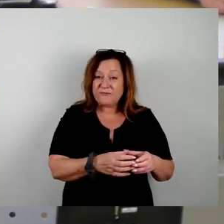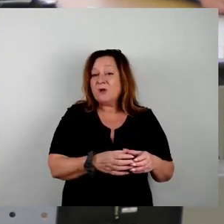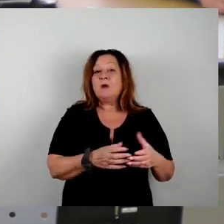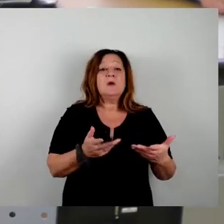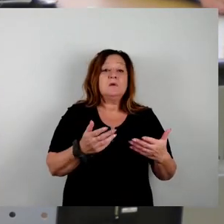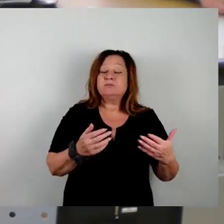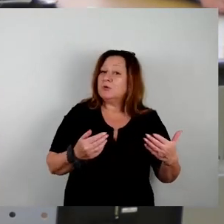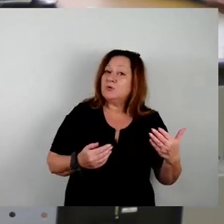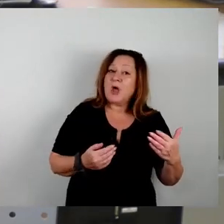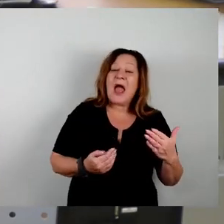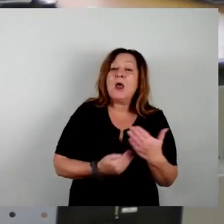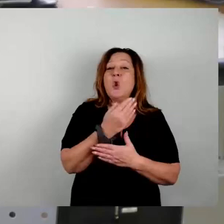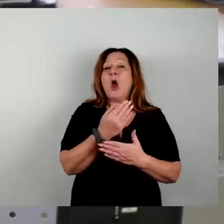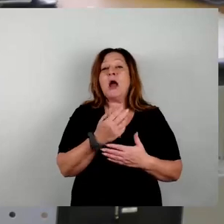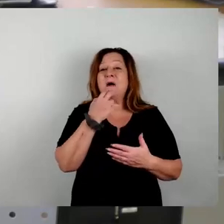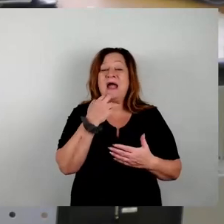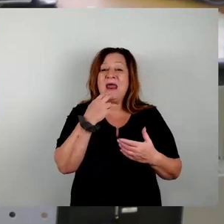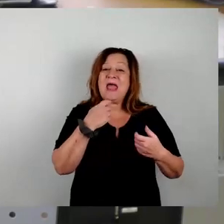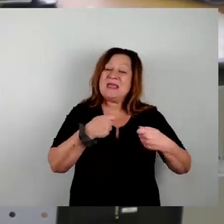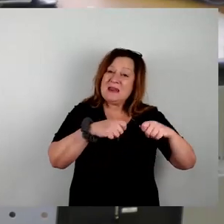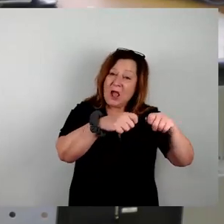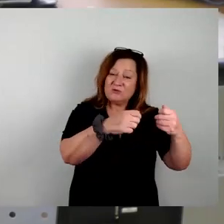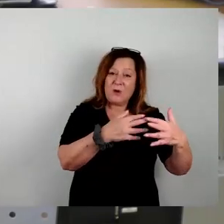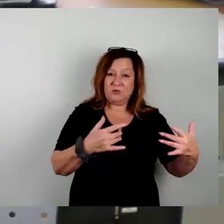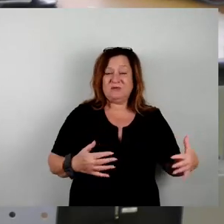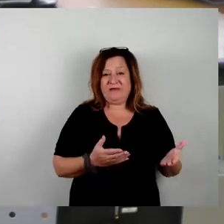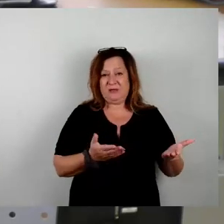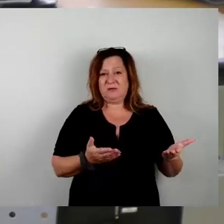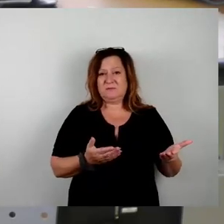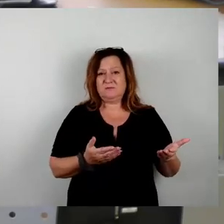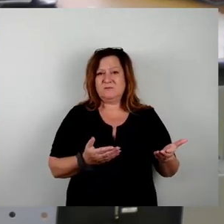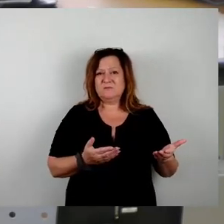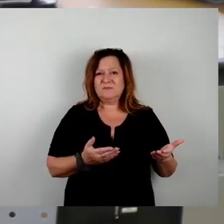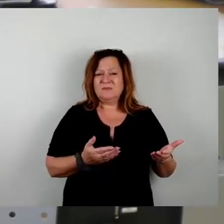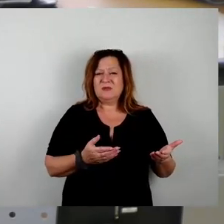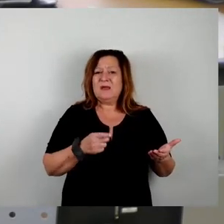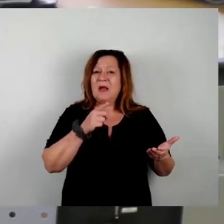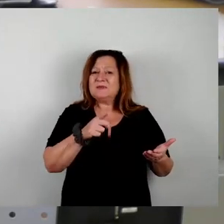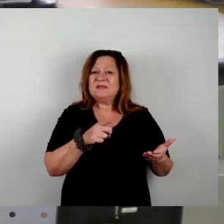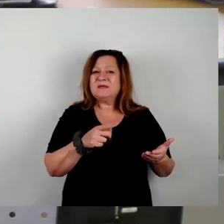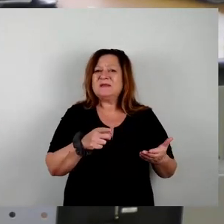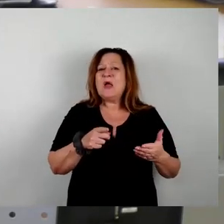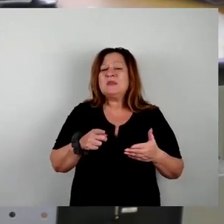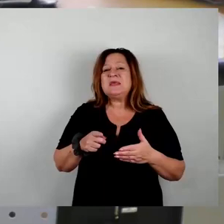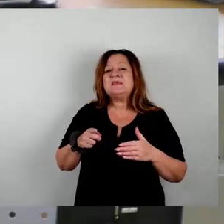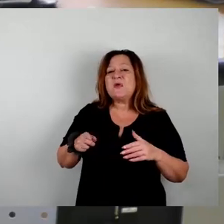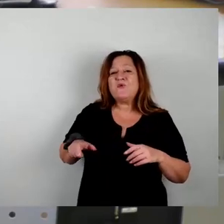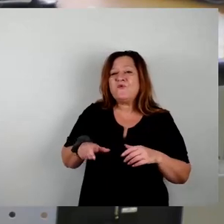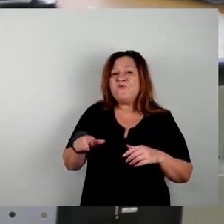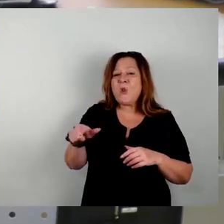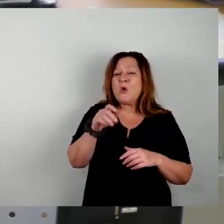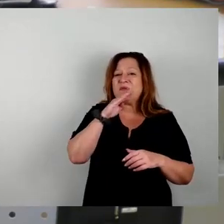Energien auszubauen und so weiter. Damit hat das Flusswasserwerk nun wirklich nichts zu tun.